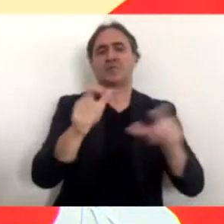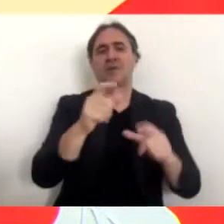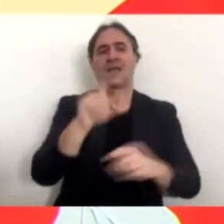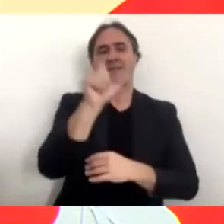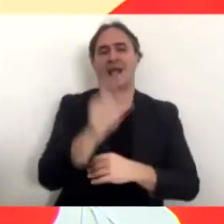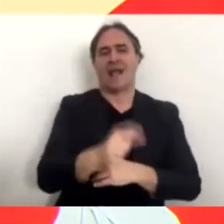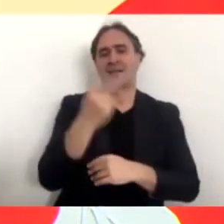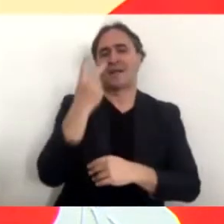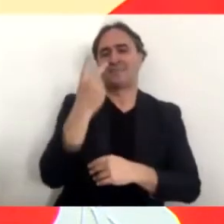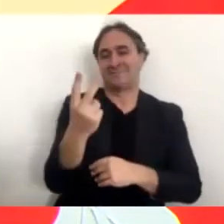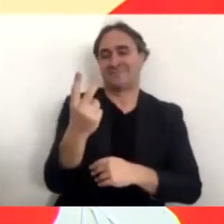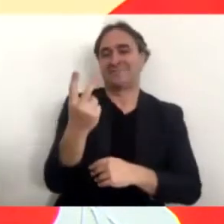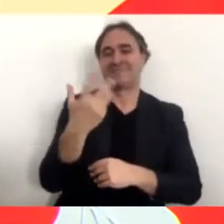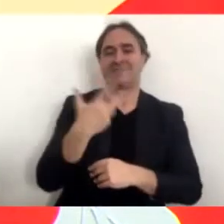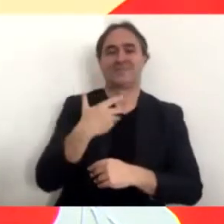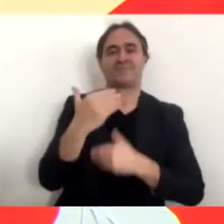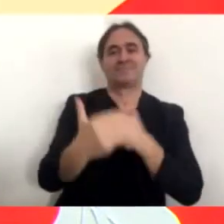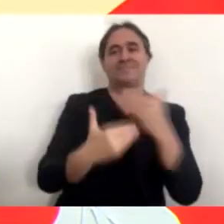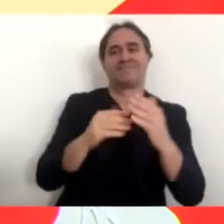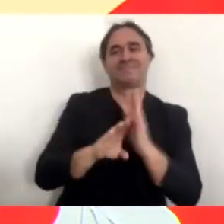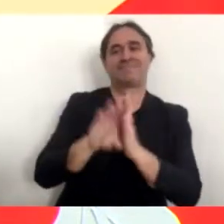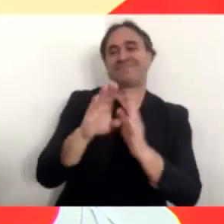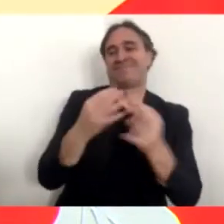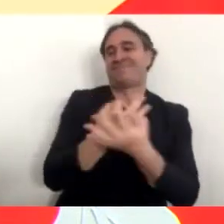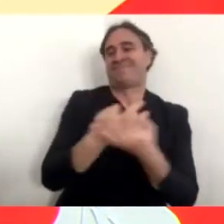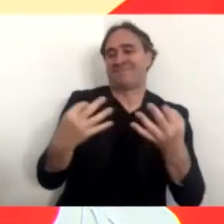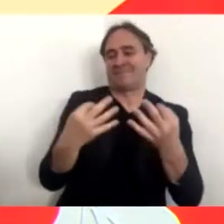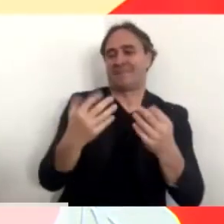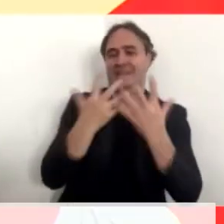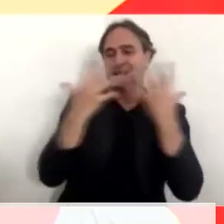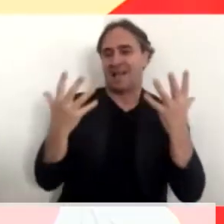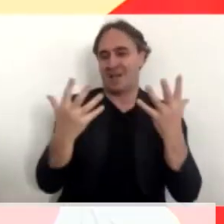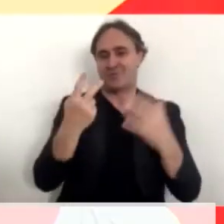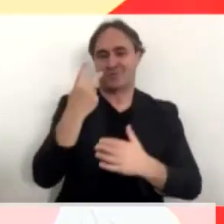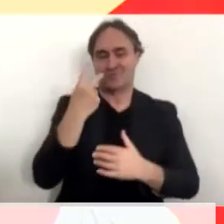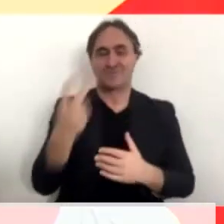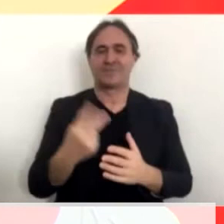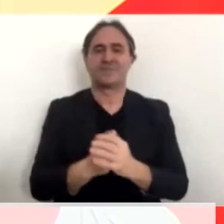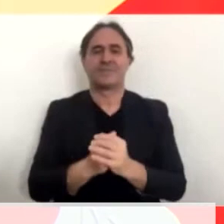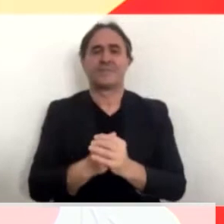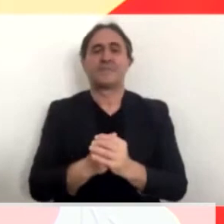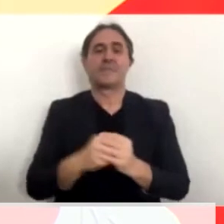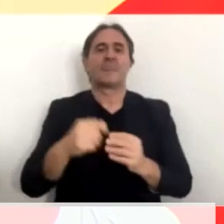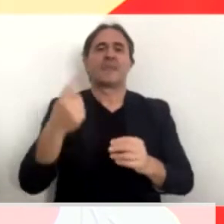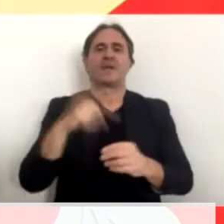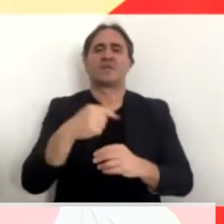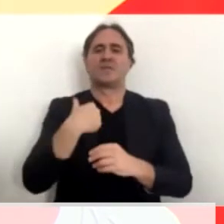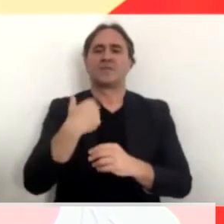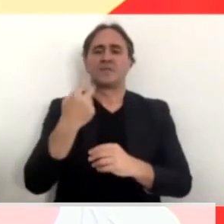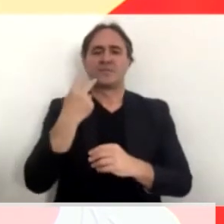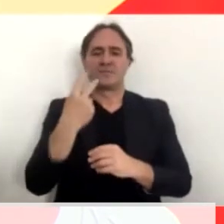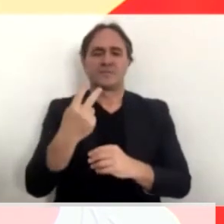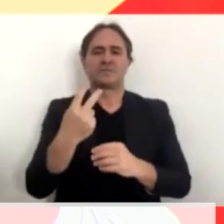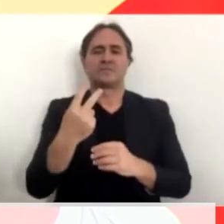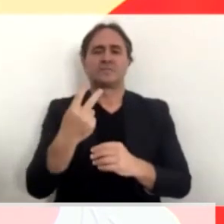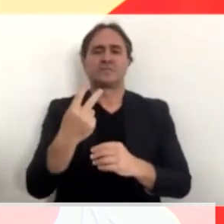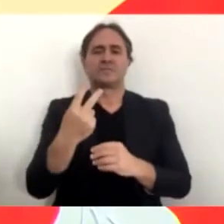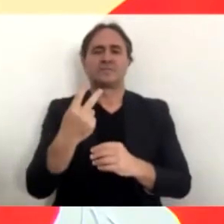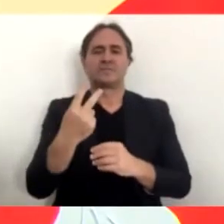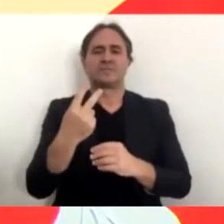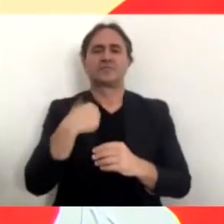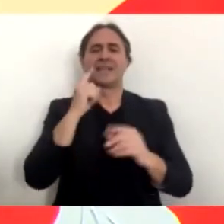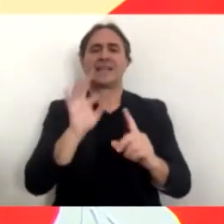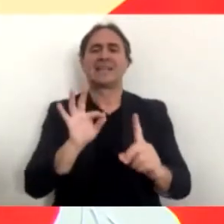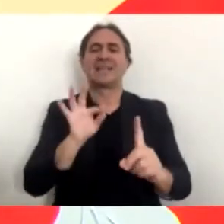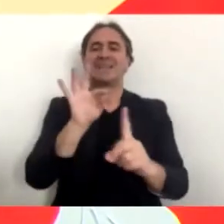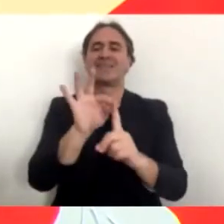Due o tre riflessioni vorrei condividere con voi e fanno riferimento alla terza dose che è